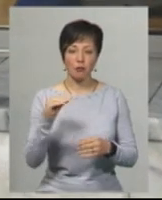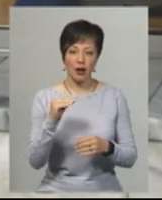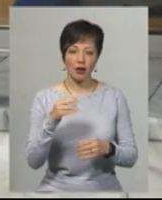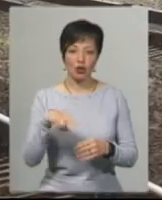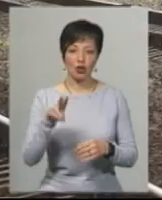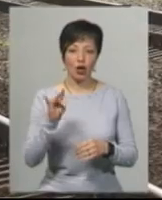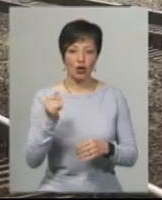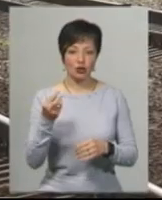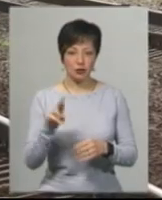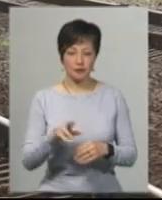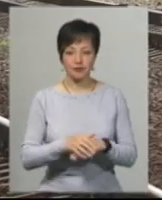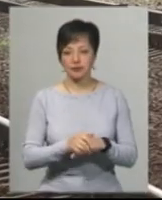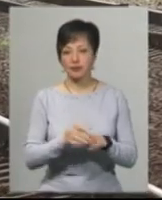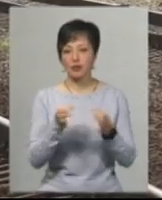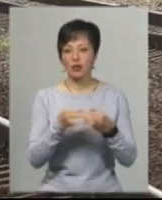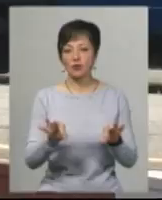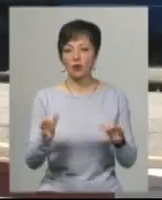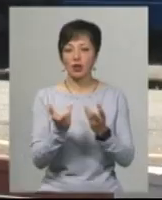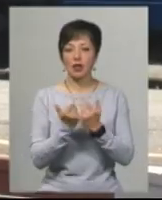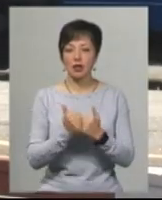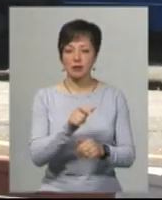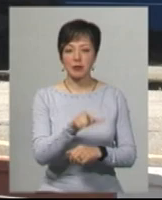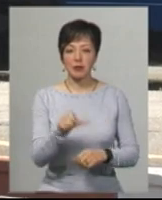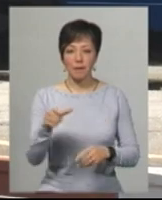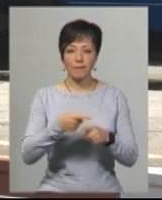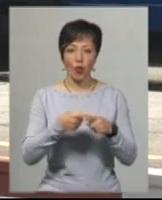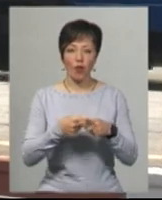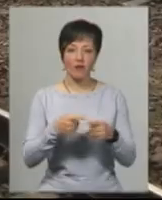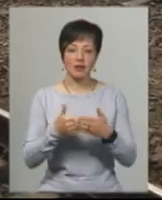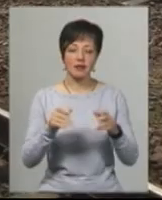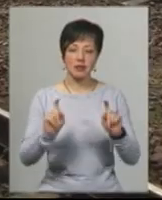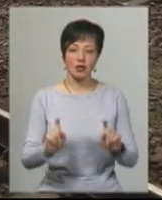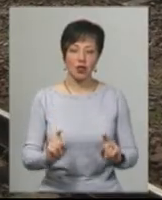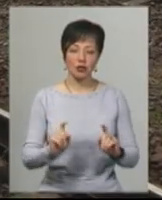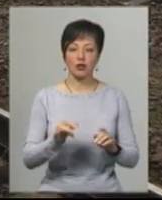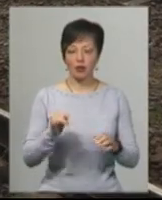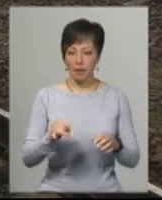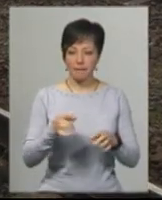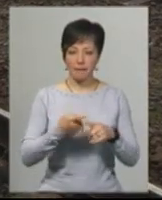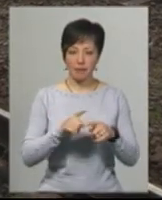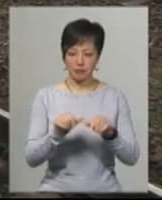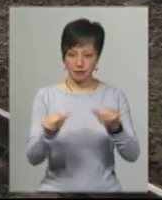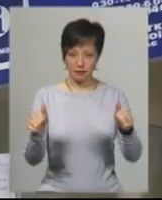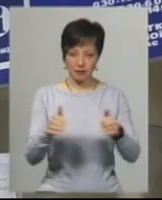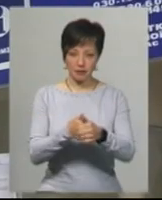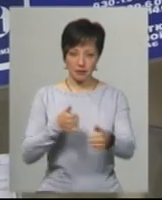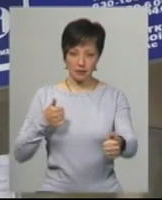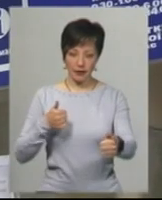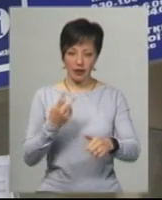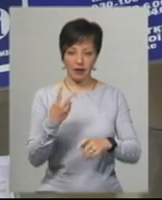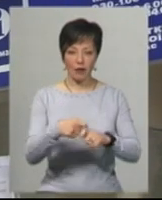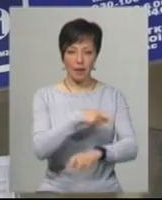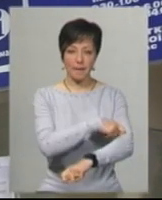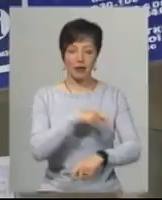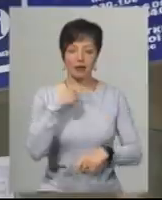Дережні, отудав. Дозволена кількість пасажирів – половина від сидячих місць вагоні. Сидіти мають шаховому порядку на відстані 2 метрів, каже провідний